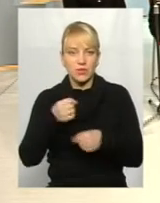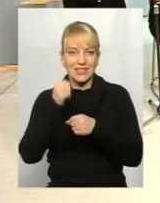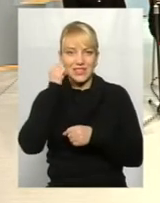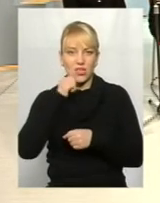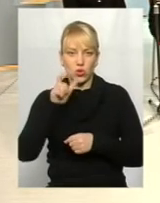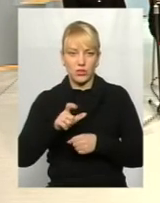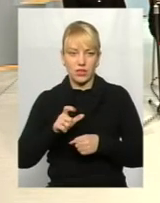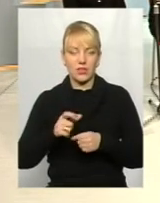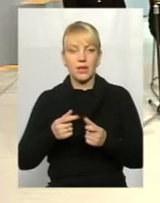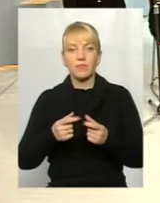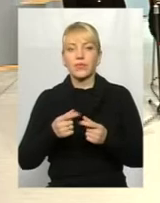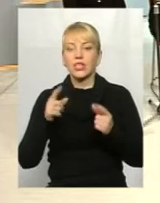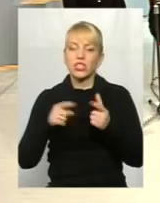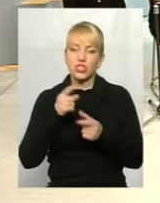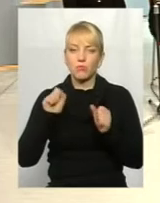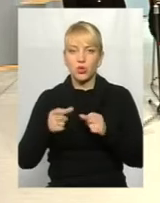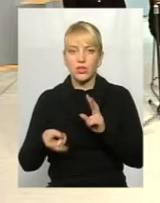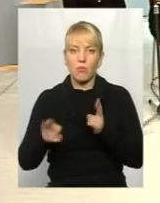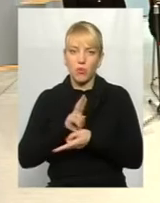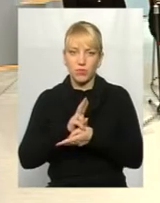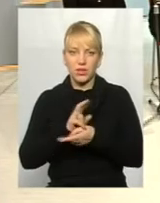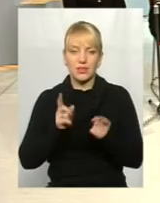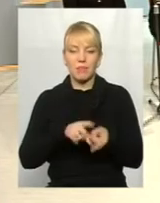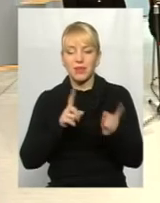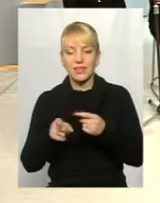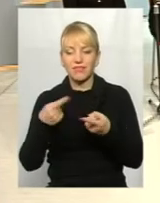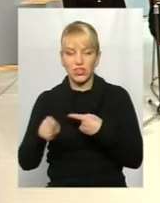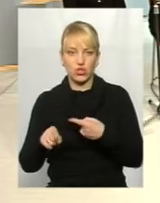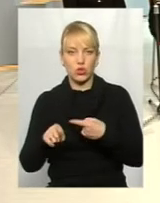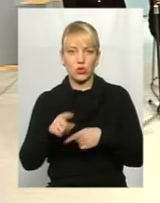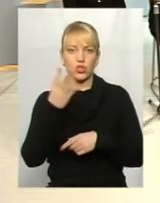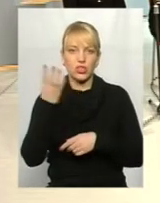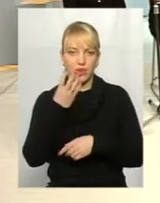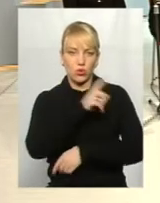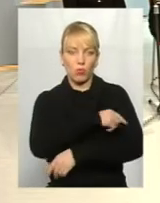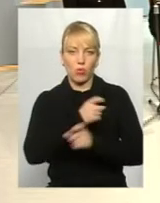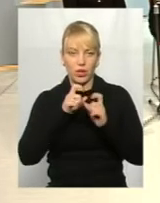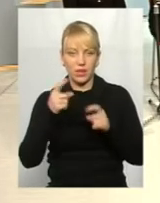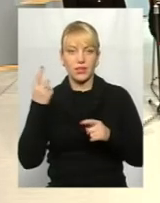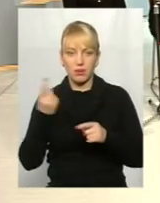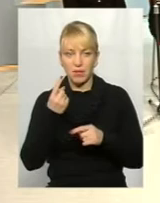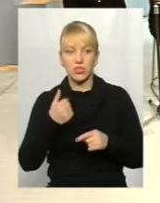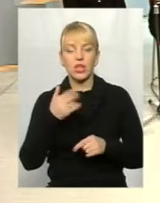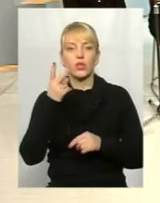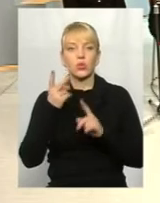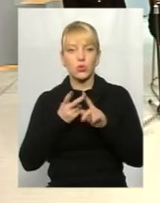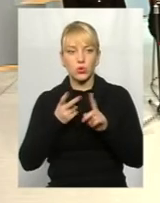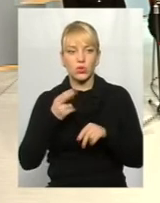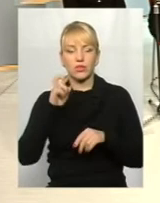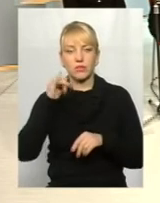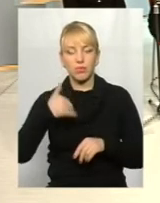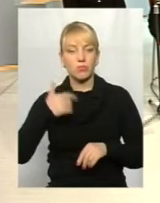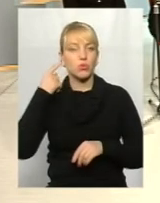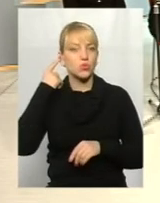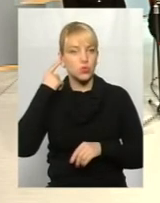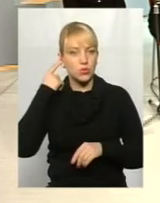Просто нереально. Чи можна поміняти, прийти в іншу, чи повернутися в пацієнту поліклініку? Це перше. І друге. Хотів би почути,